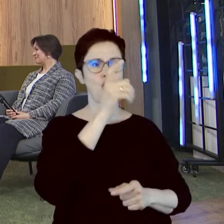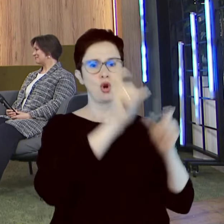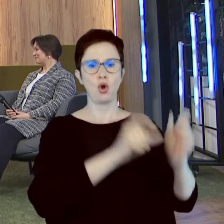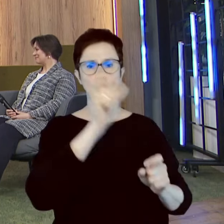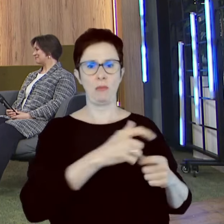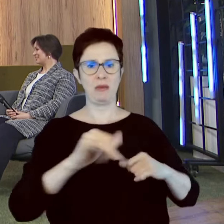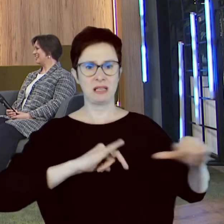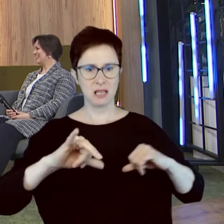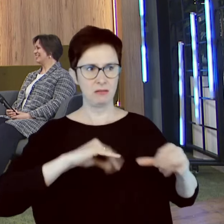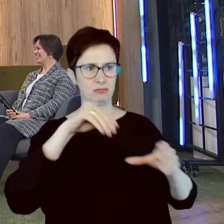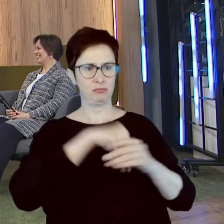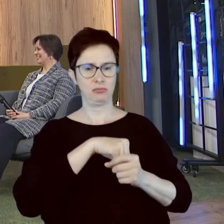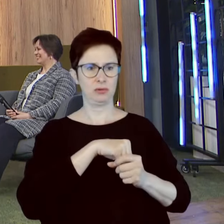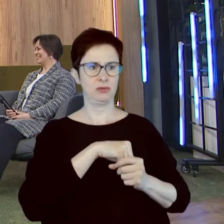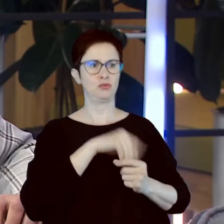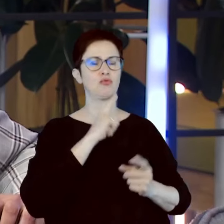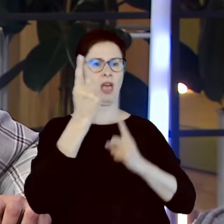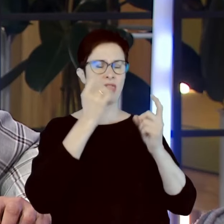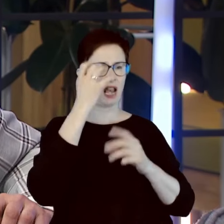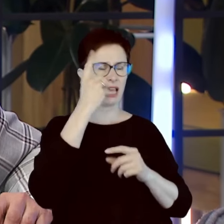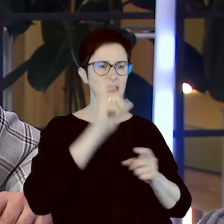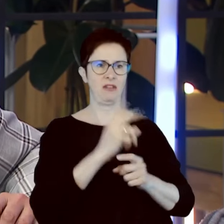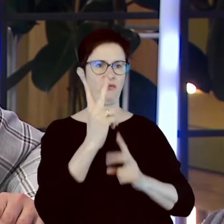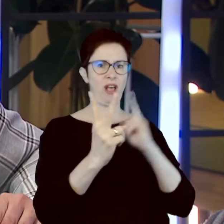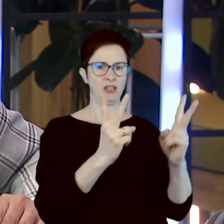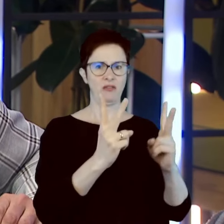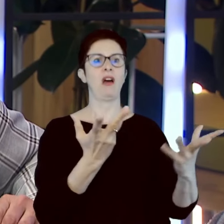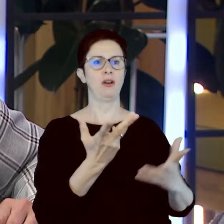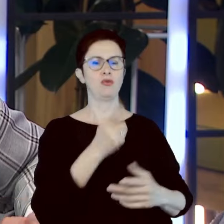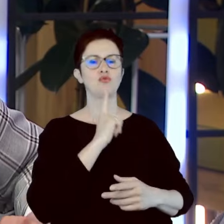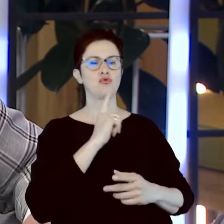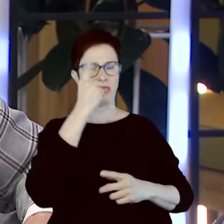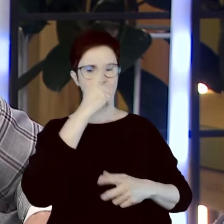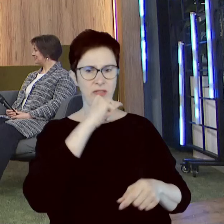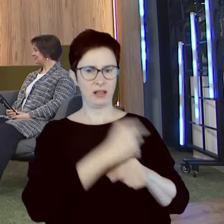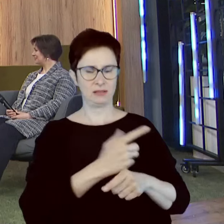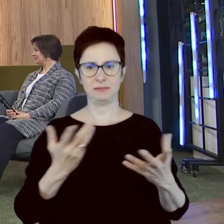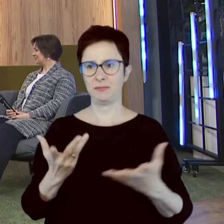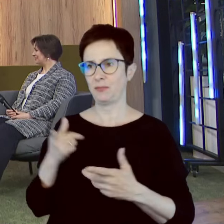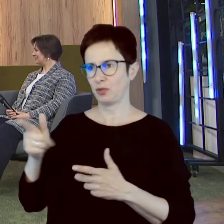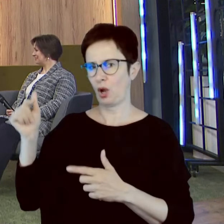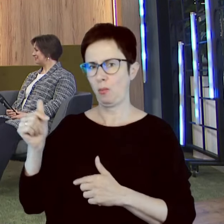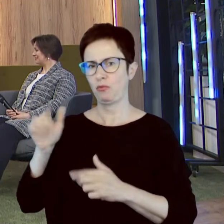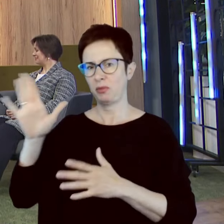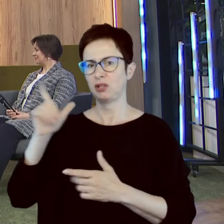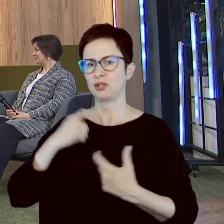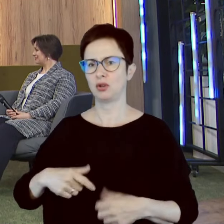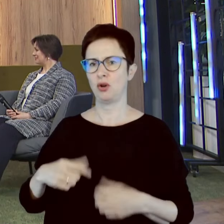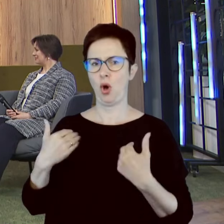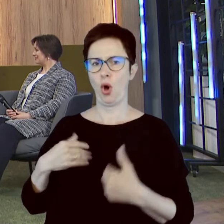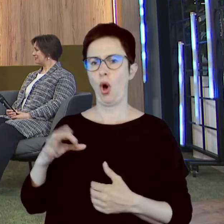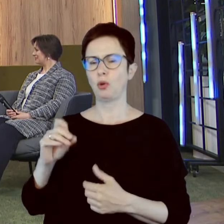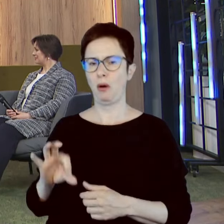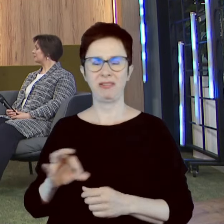inteligencja jest dwa do dwóch w głosowaniu i sztuczna inteligencja podejmuje jakąś... Musiała jeszcze mieć jakąś osobowość, żeby... Nie, chodzi o podjęcie